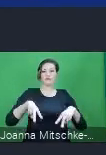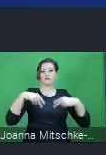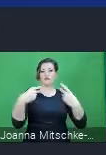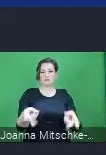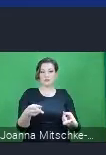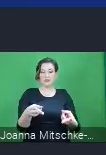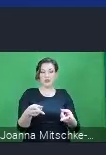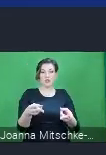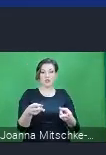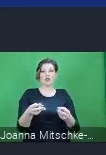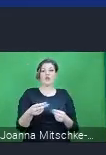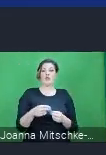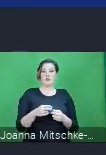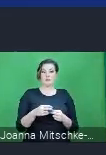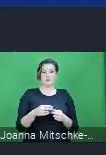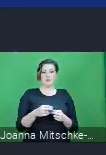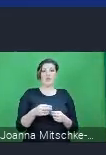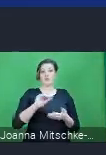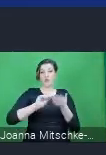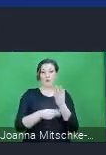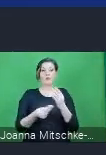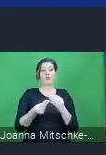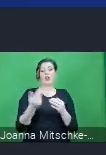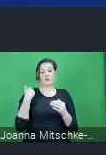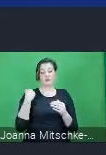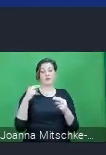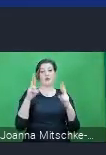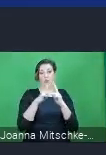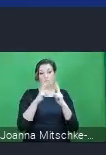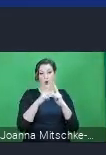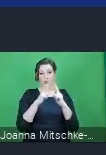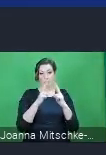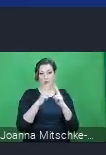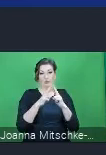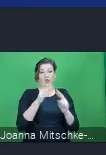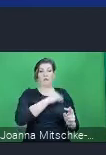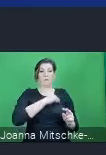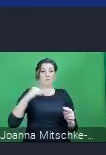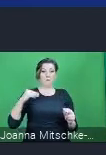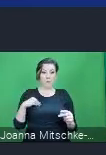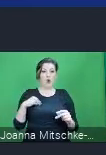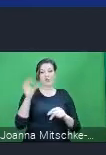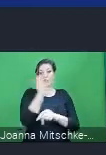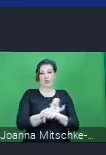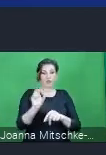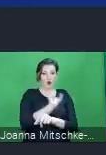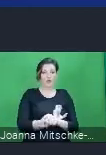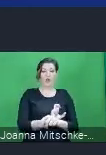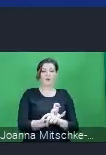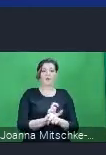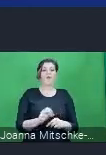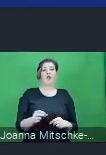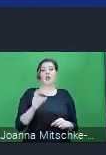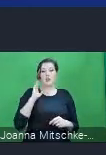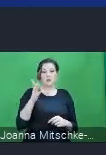dzięki podpisanemu porozumieniu z Centrum Projektu Polska Cyfrowa o dofinansowaniu w ramach właśnie środków